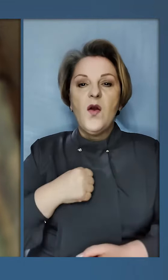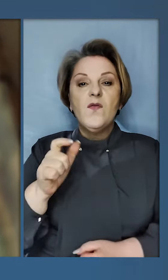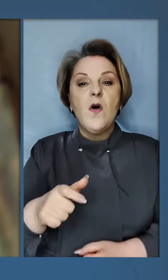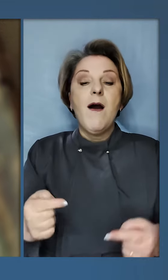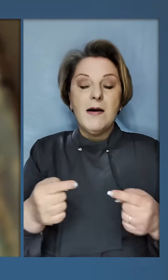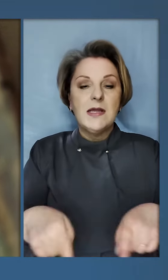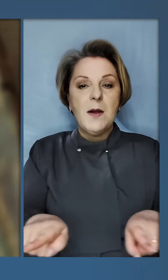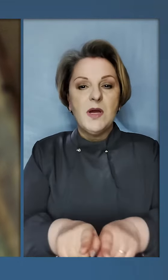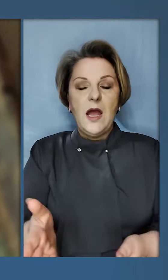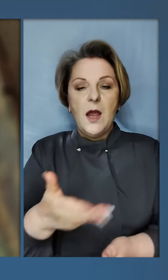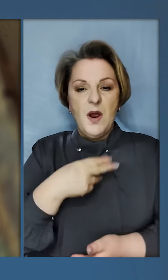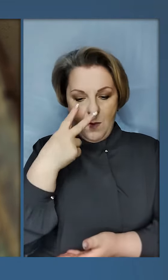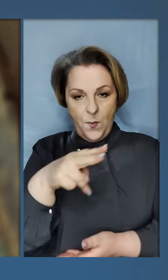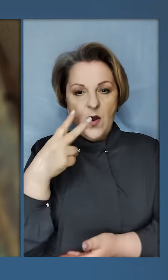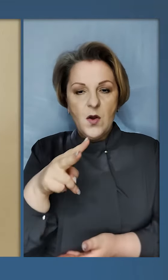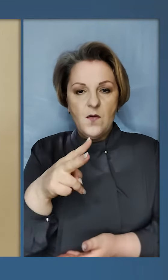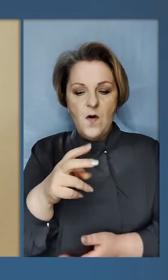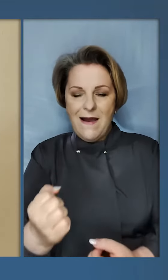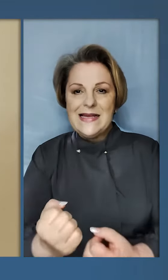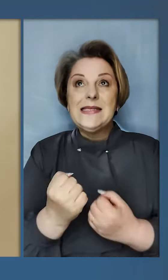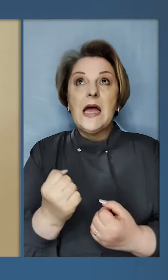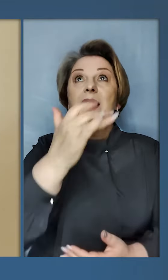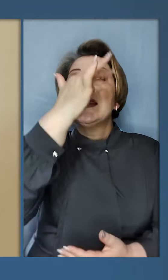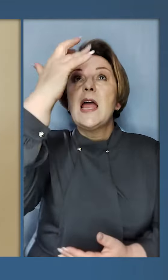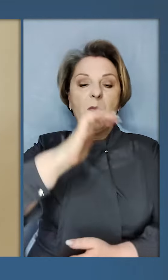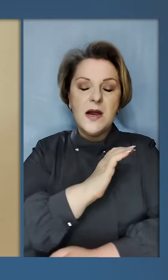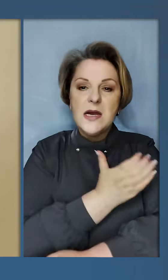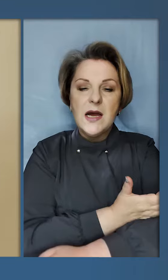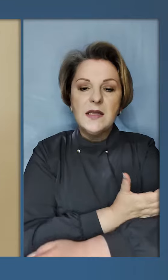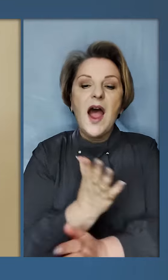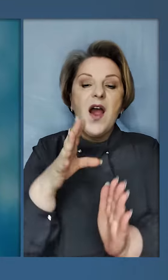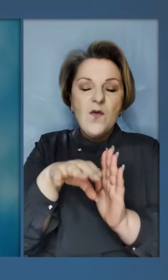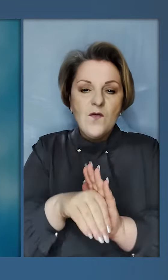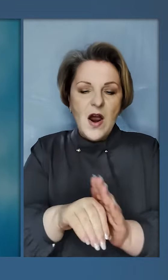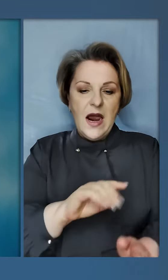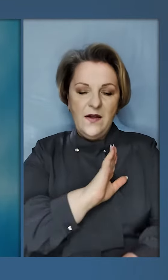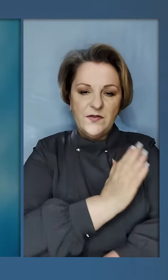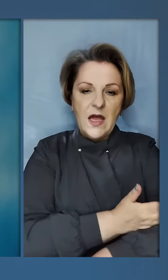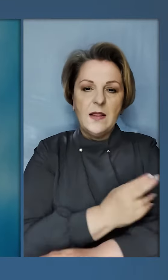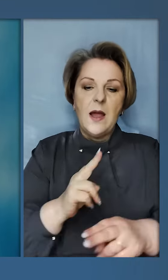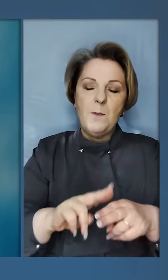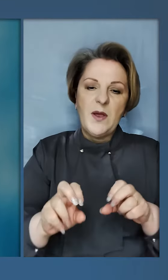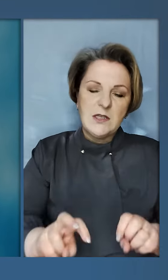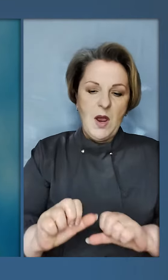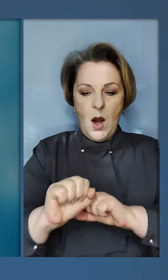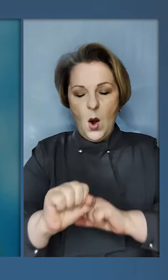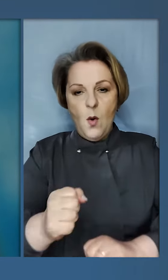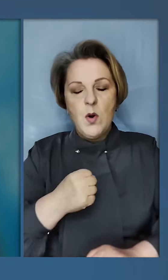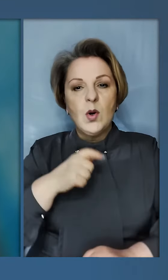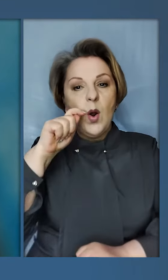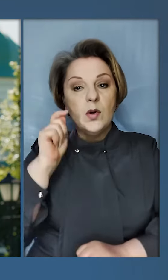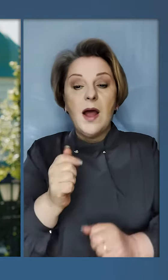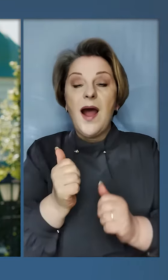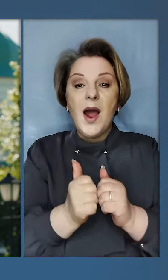ми бачимо заступництво небесних сил, втілене у силах безпеки і оборони України.